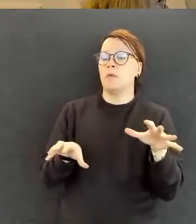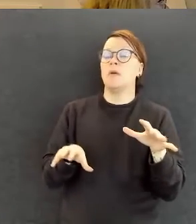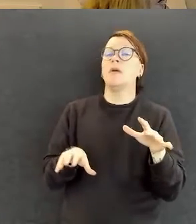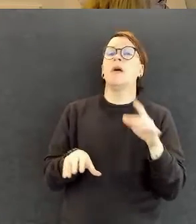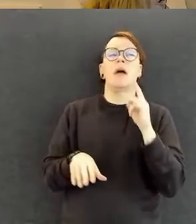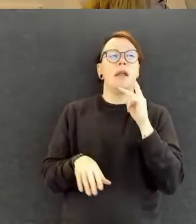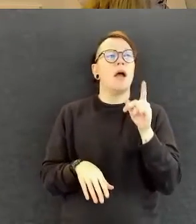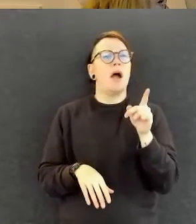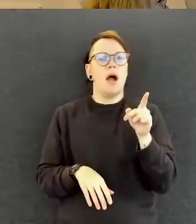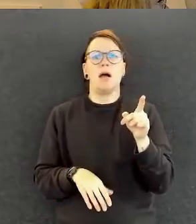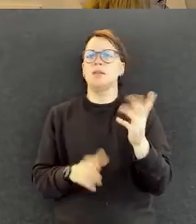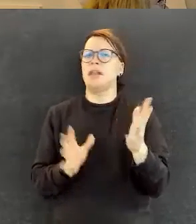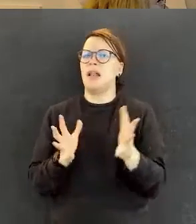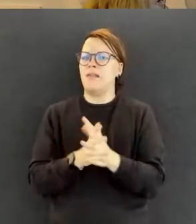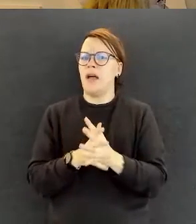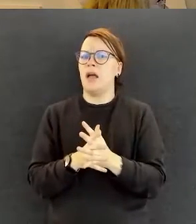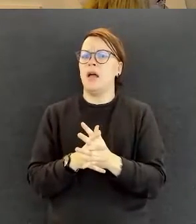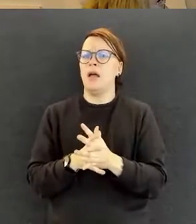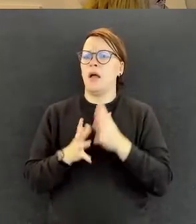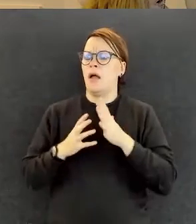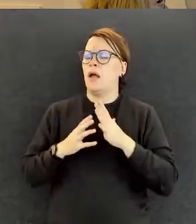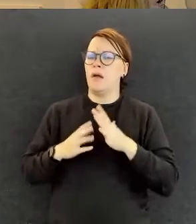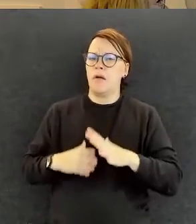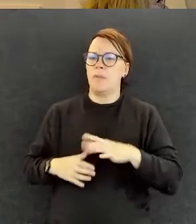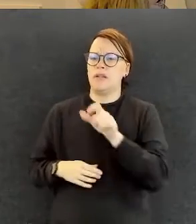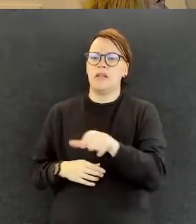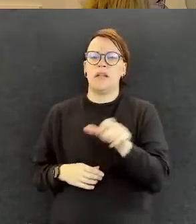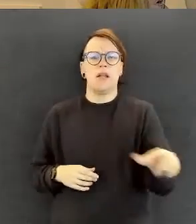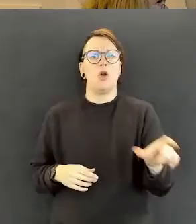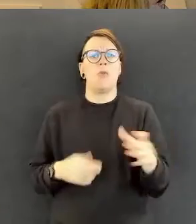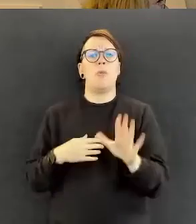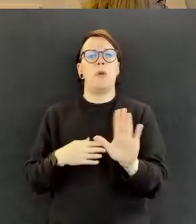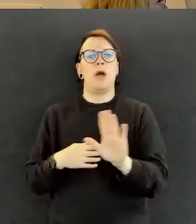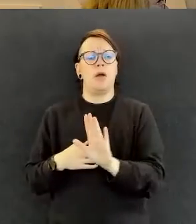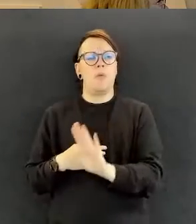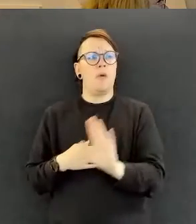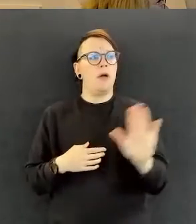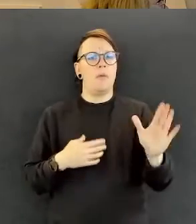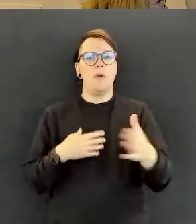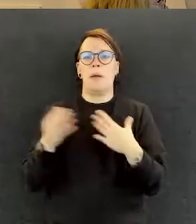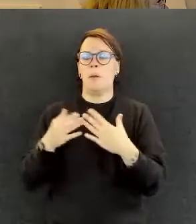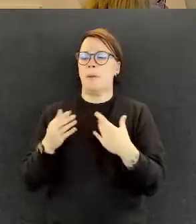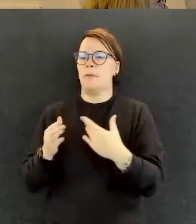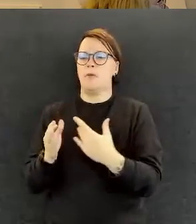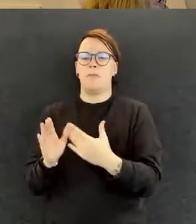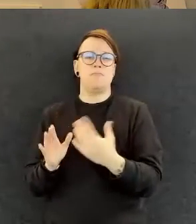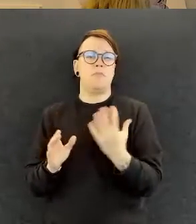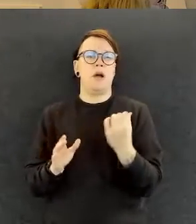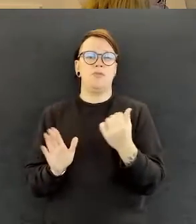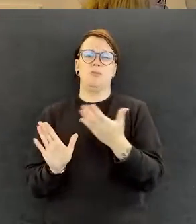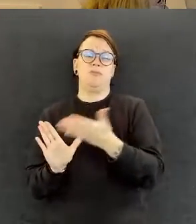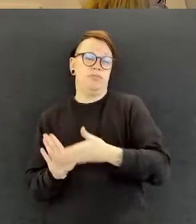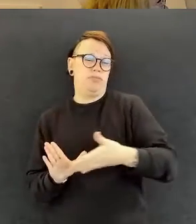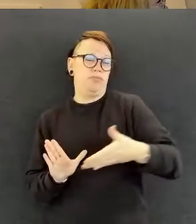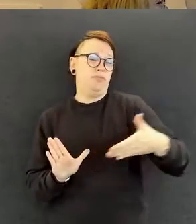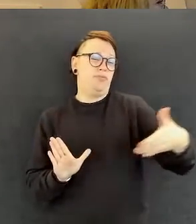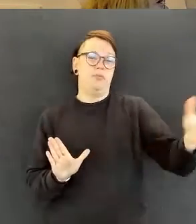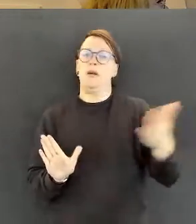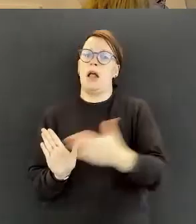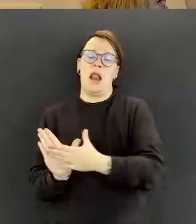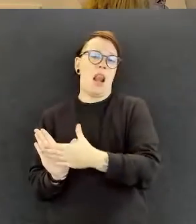missä vammainenkin henkilö voi olla, niin se on tosi laaja. Ja tavallaan se tosi sitä ymmärrystä sinne